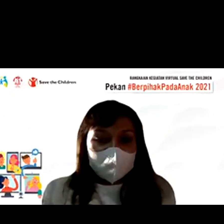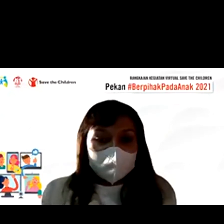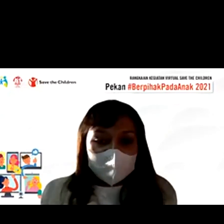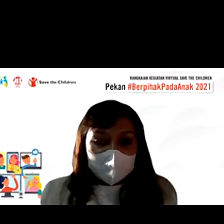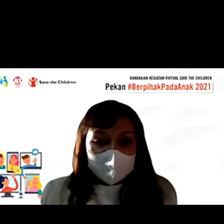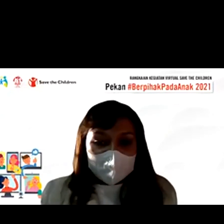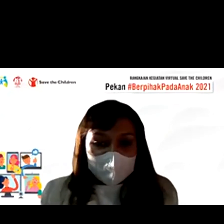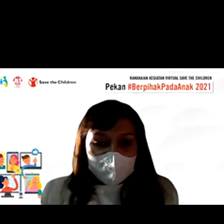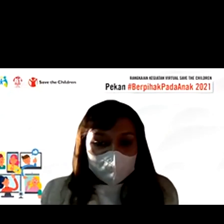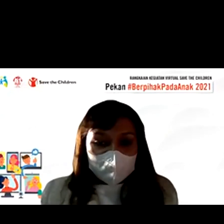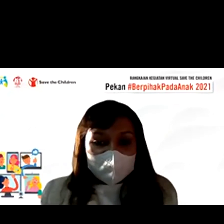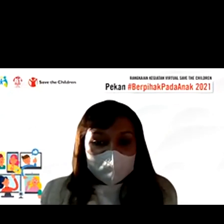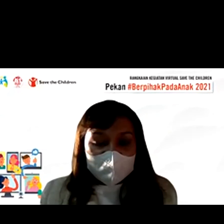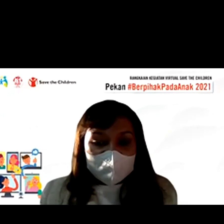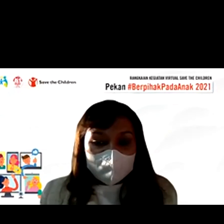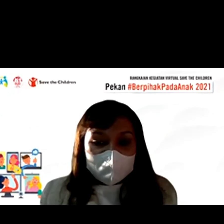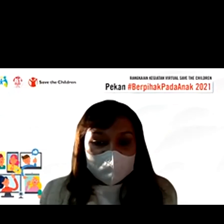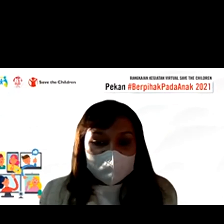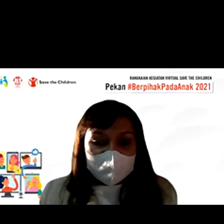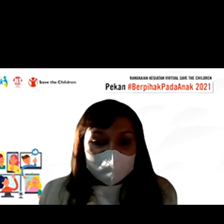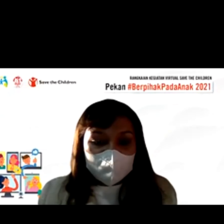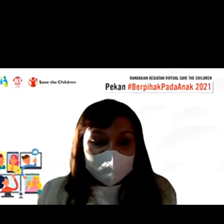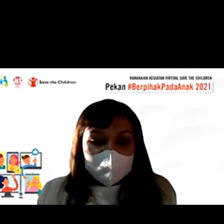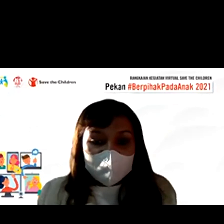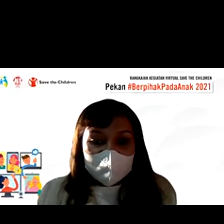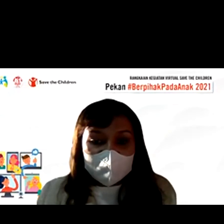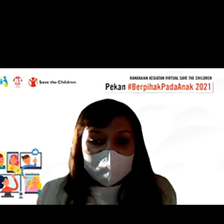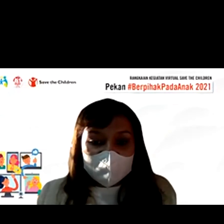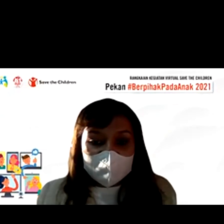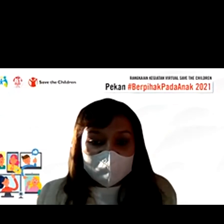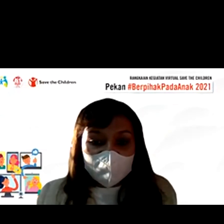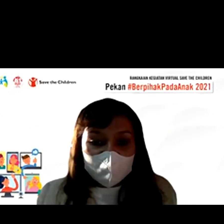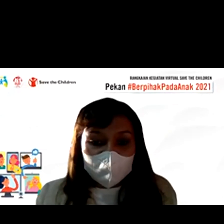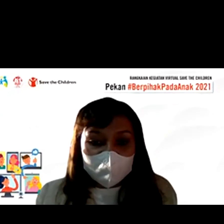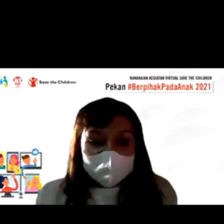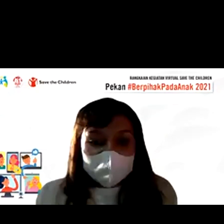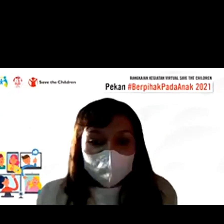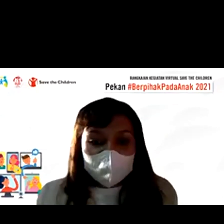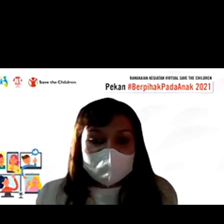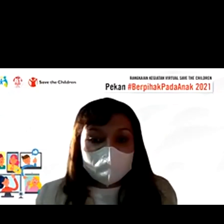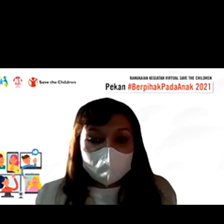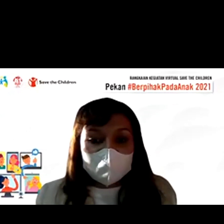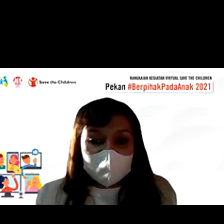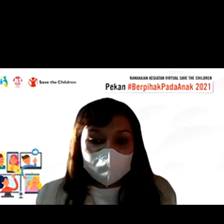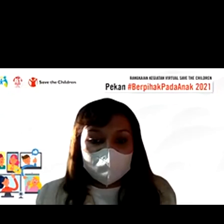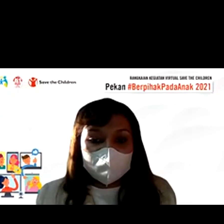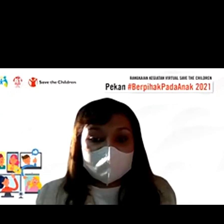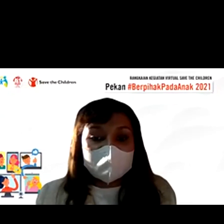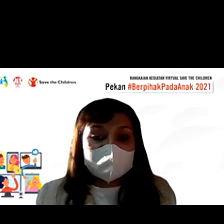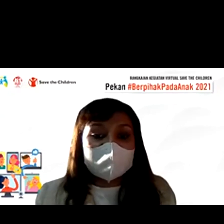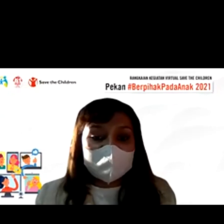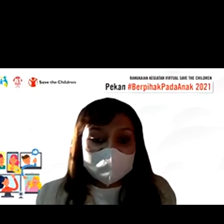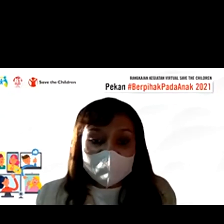Stimulan untuk karantina terpusat ada kemungkinan anak-anak yang orang tuanya terkonfirmasi positif